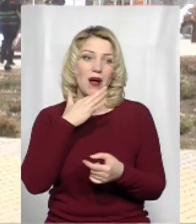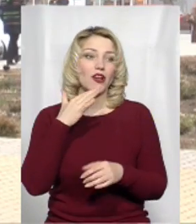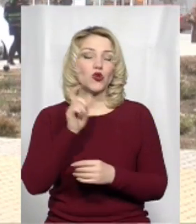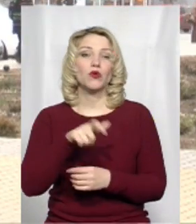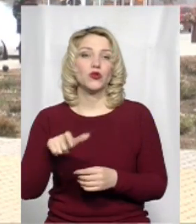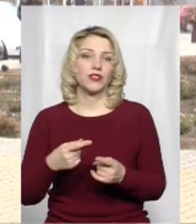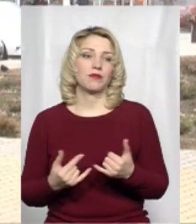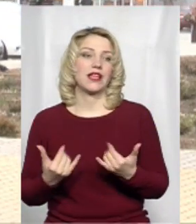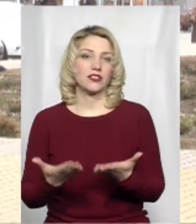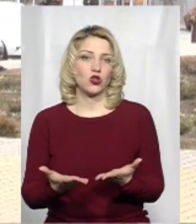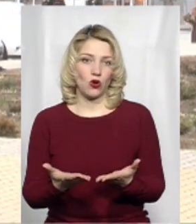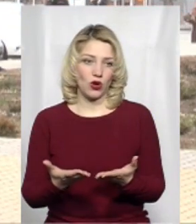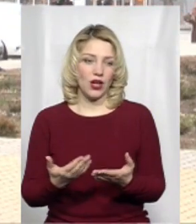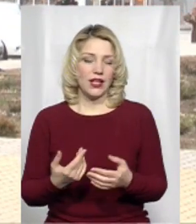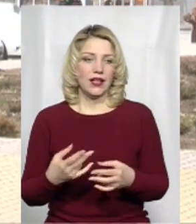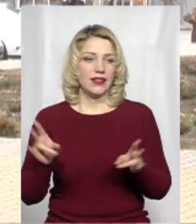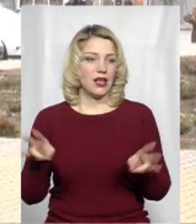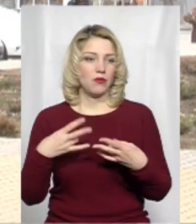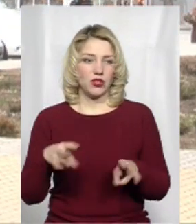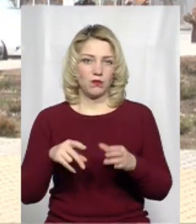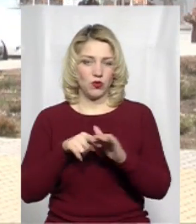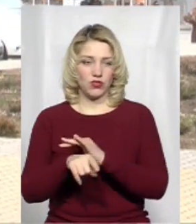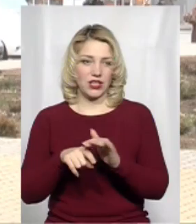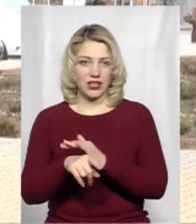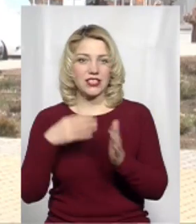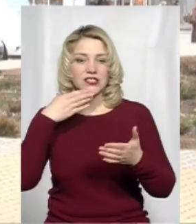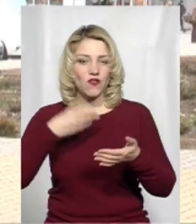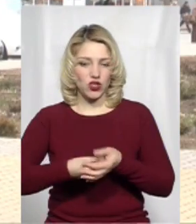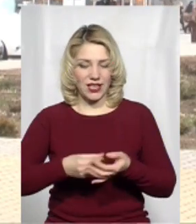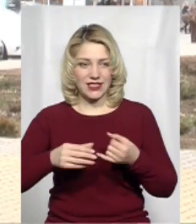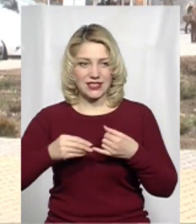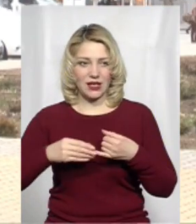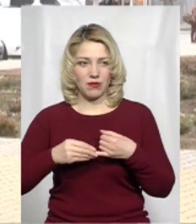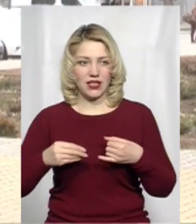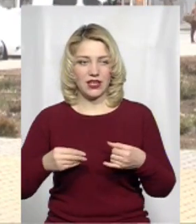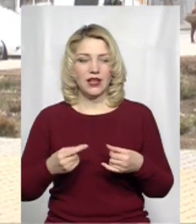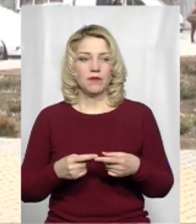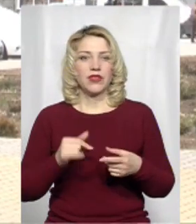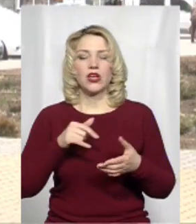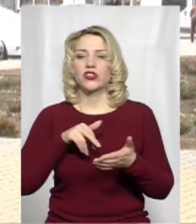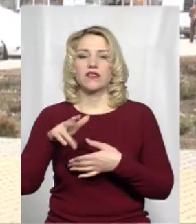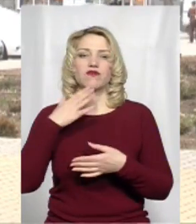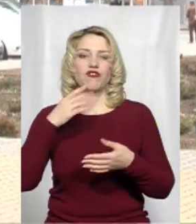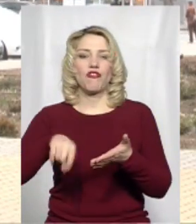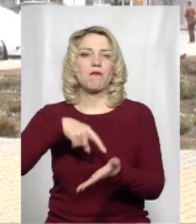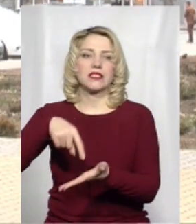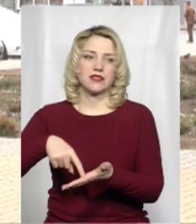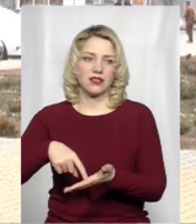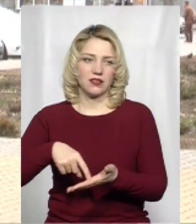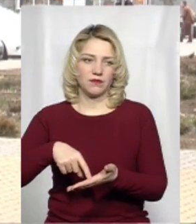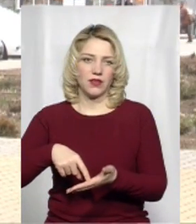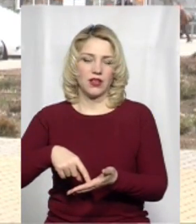для цього перше не варто втікати з своєї землі, тиснути обов'язково місто. Можливо, не тут їхнє щастя.